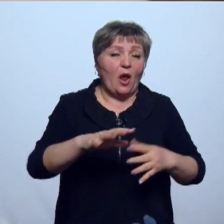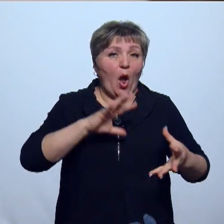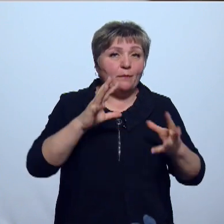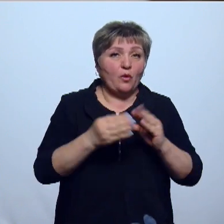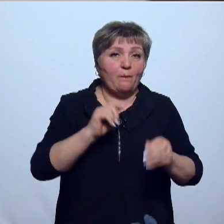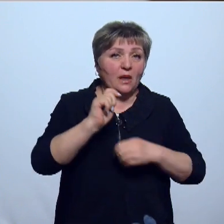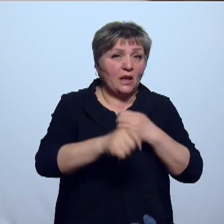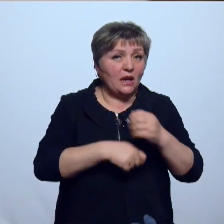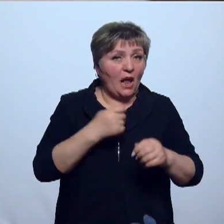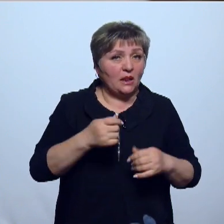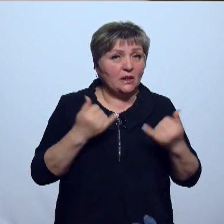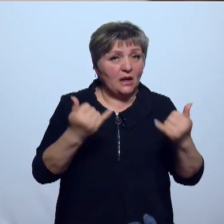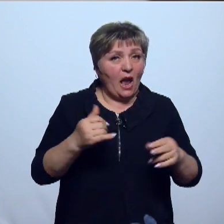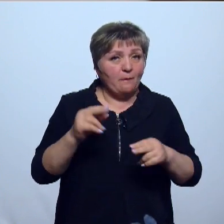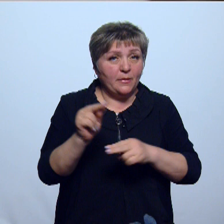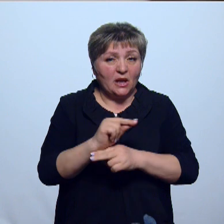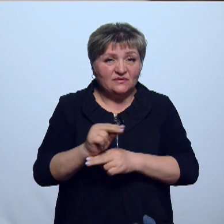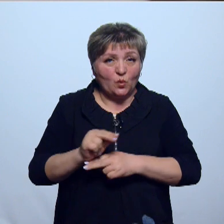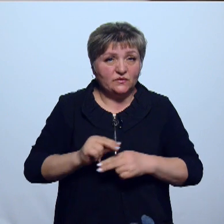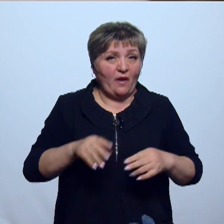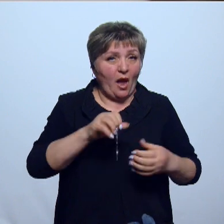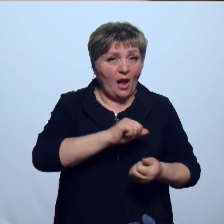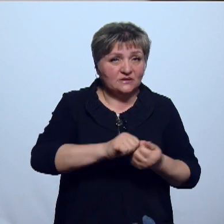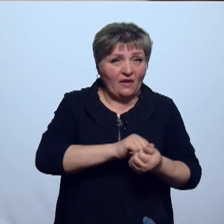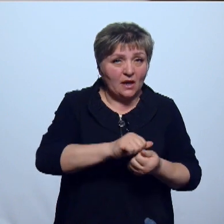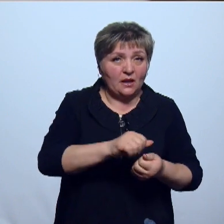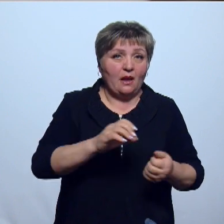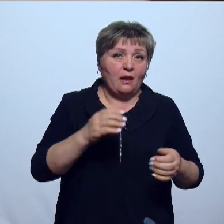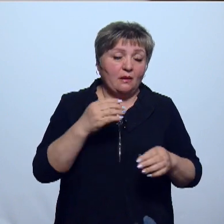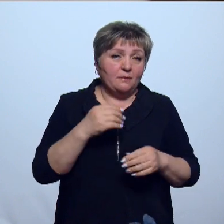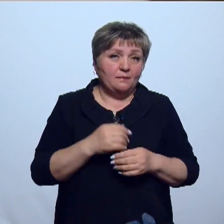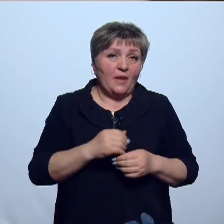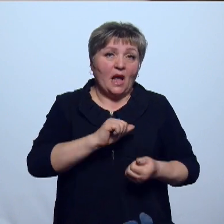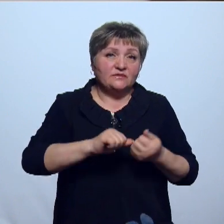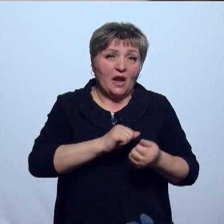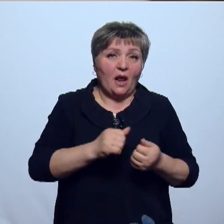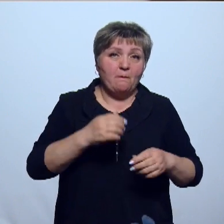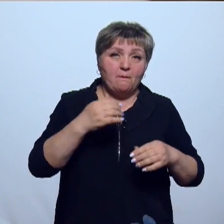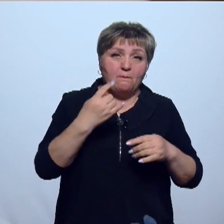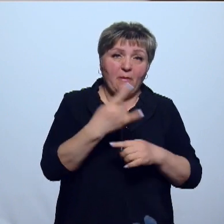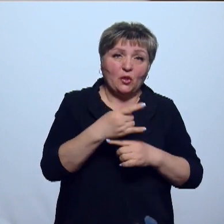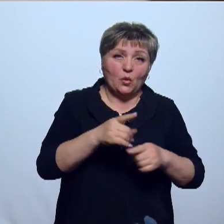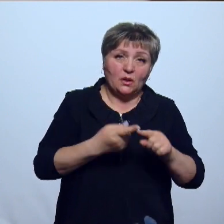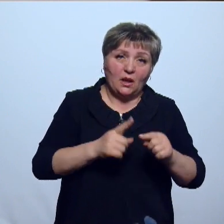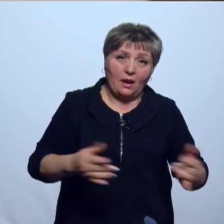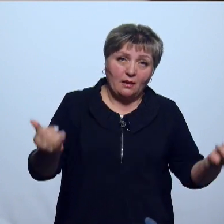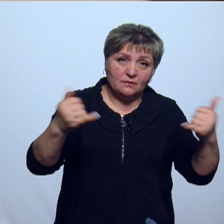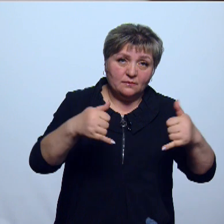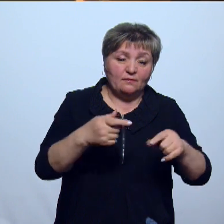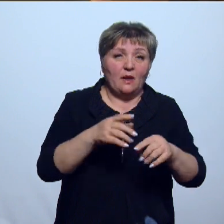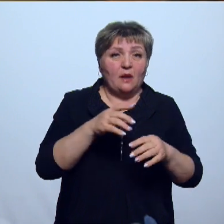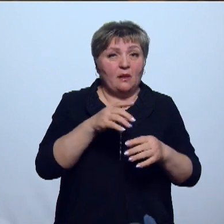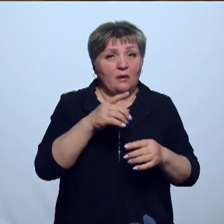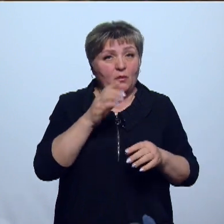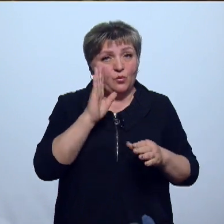материалов для производства асфальтобетонной смеси. Асфальтобетонные заводы будут технически готовы к 1